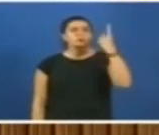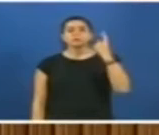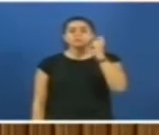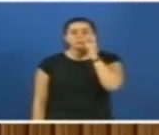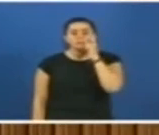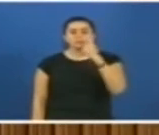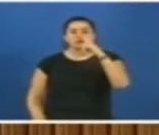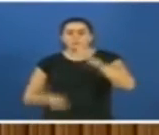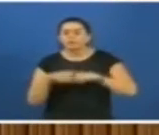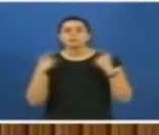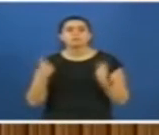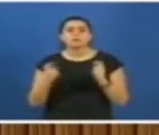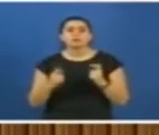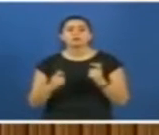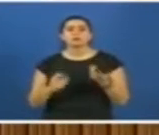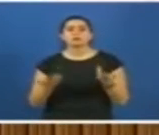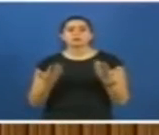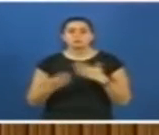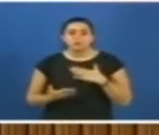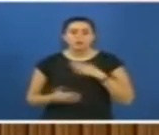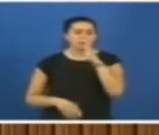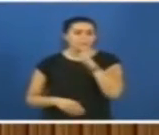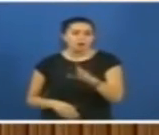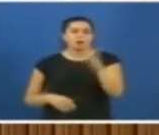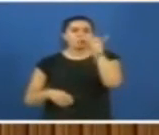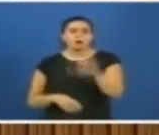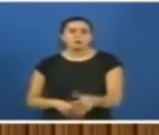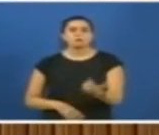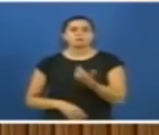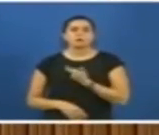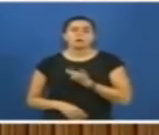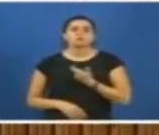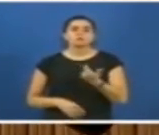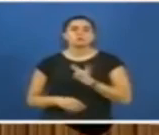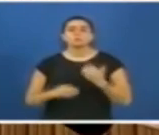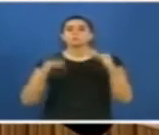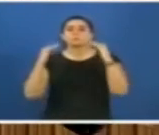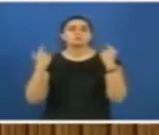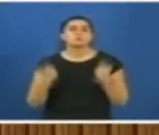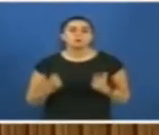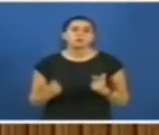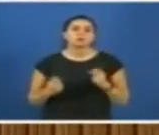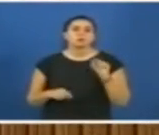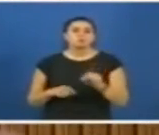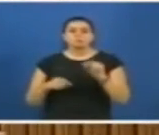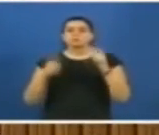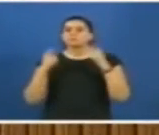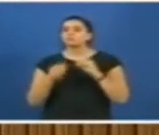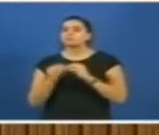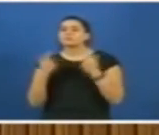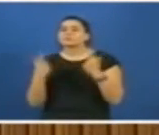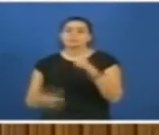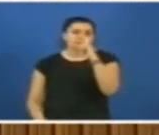İman nerede? İnanç nerede? İtikad nerede? Adalet nerede? Hukuk nerede? Hukukun üstünlüğü nerede? Bu sorumlular nerede?